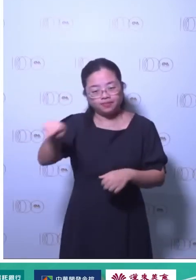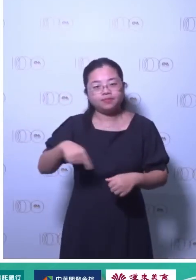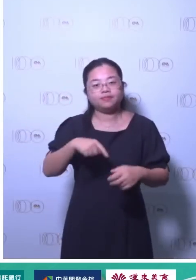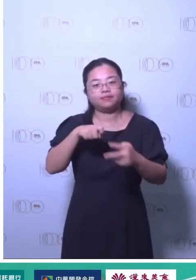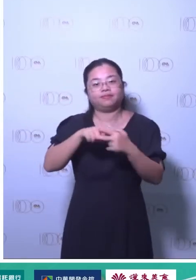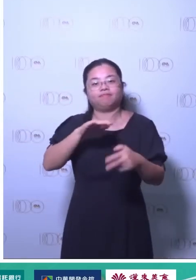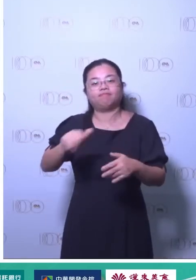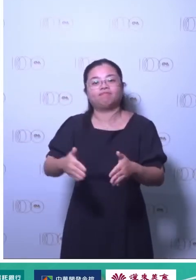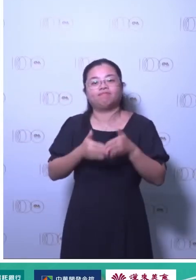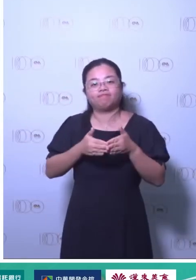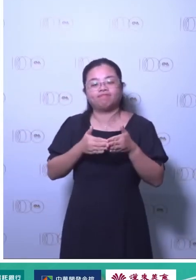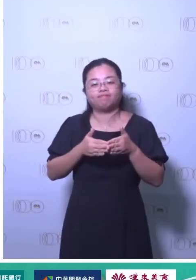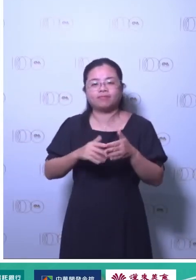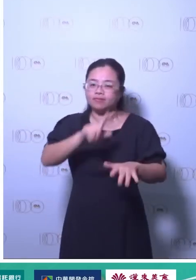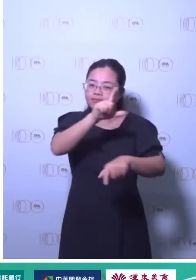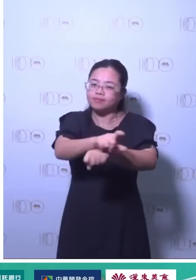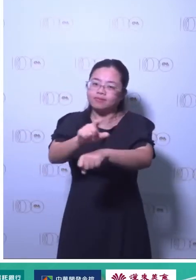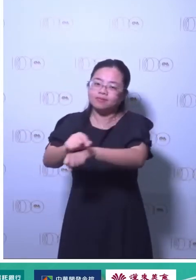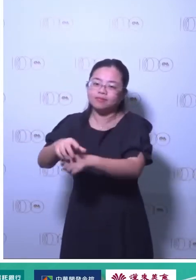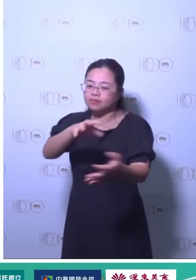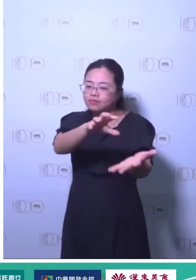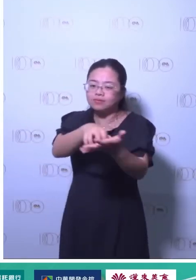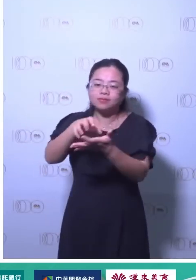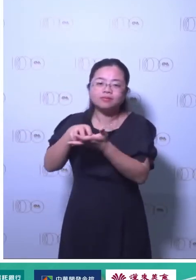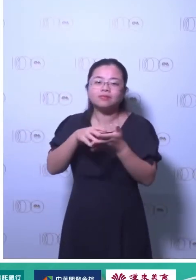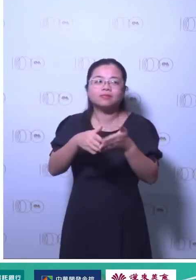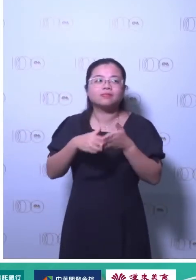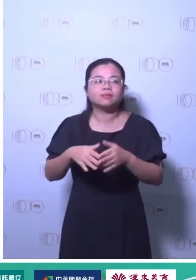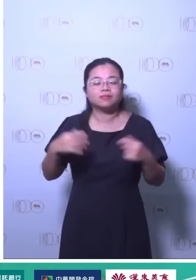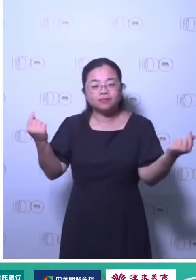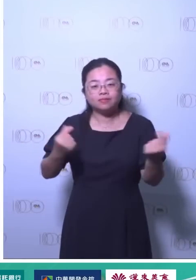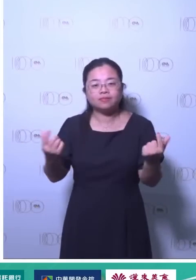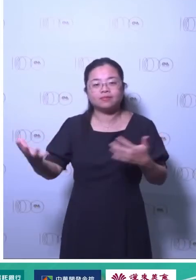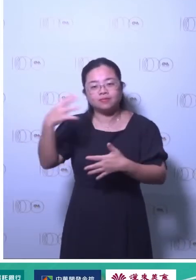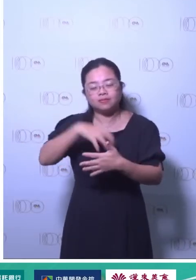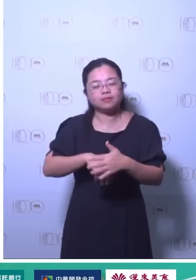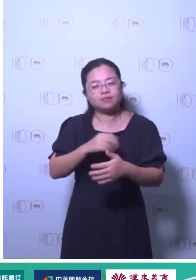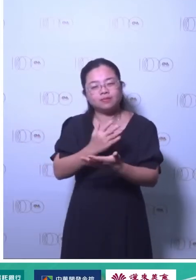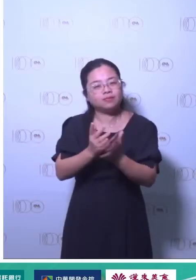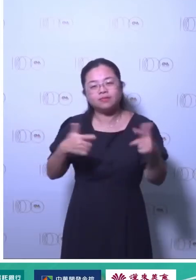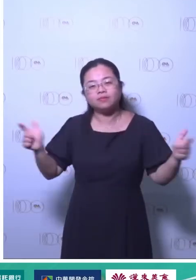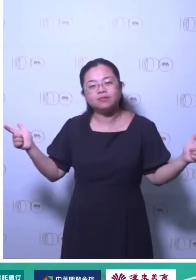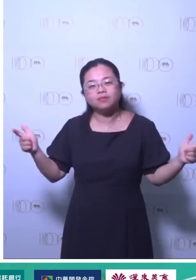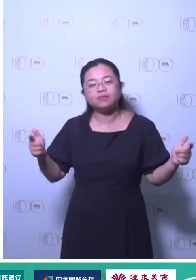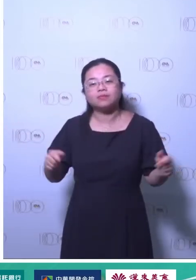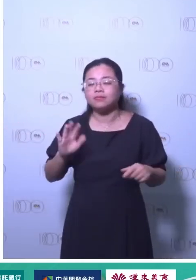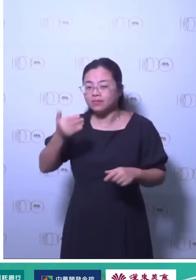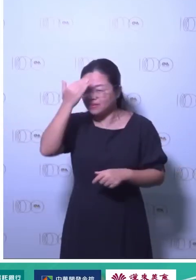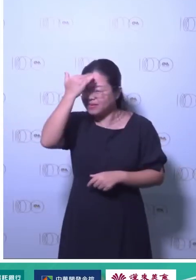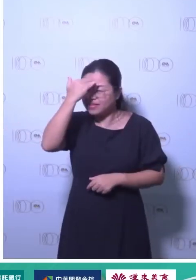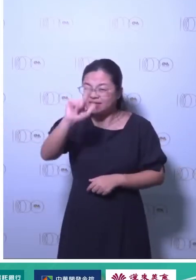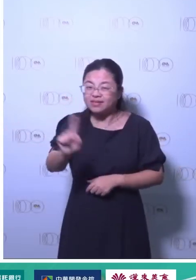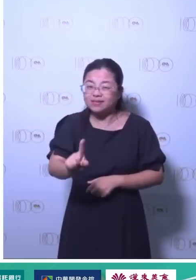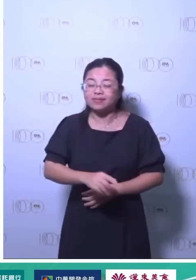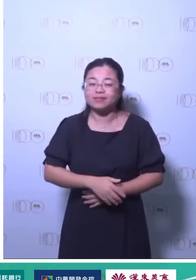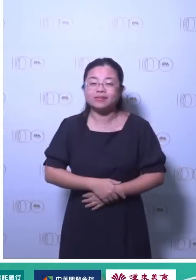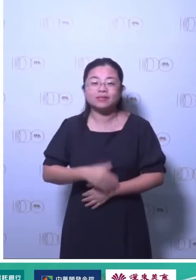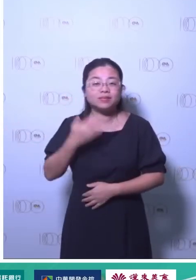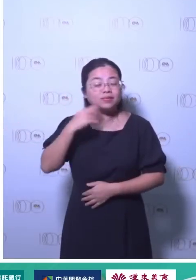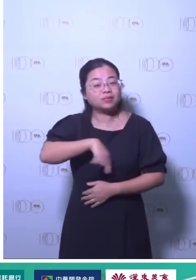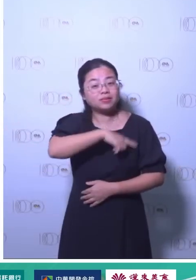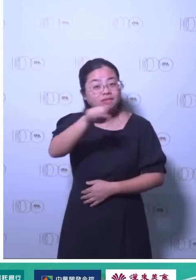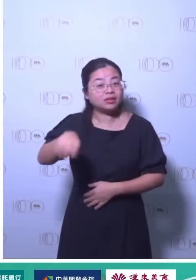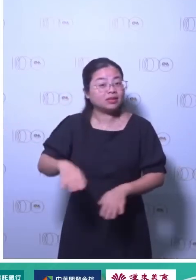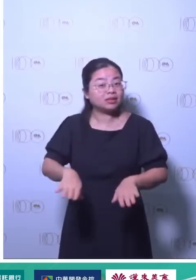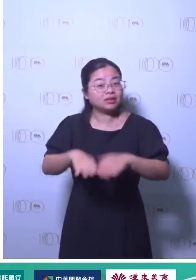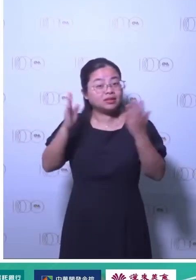大堆课拿一大堆证为什么这个我们简称叫做气候工具箱的概念你一个企业如果要去面对刚刚这么多的要求你一定